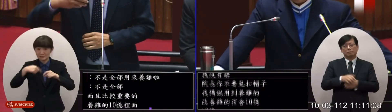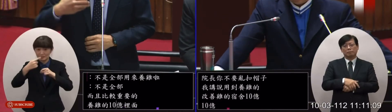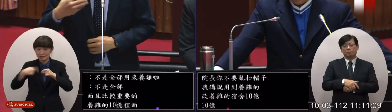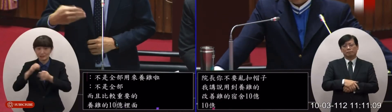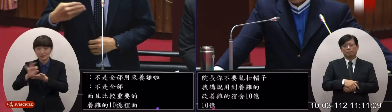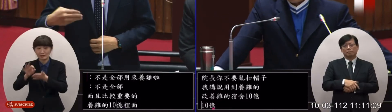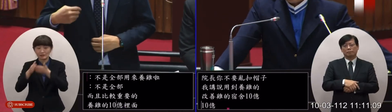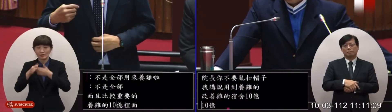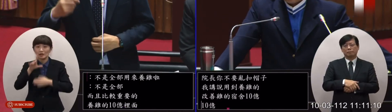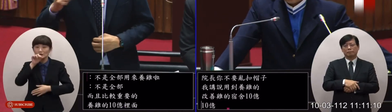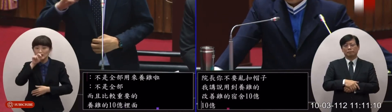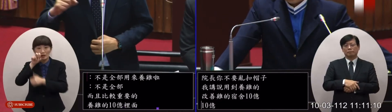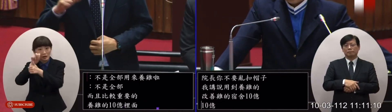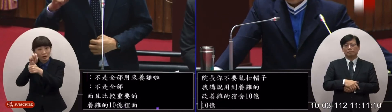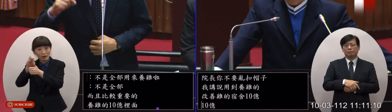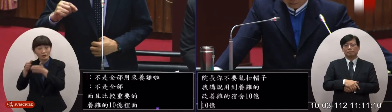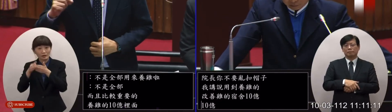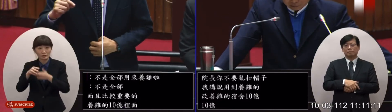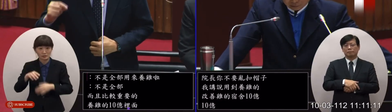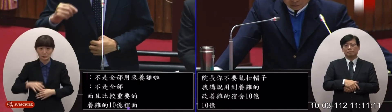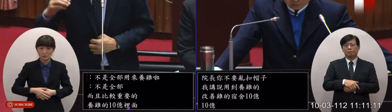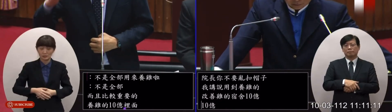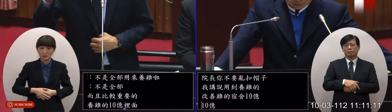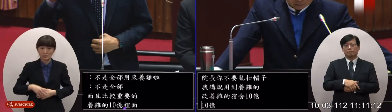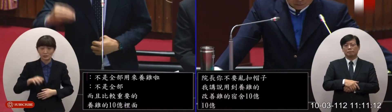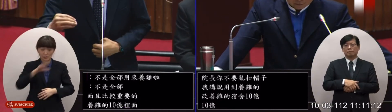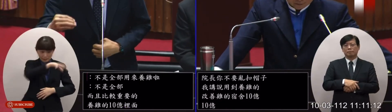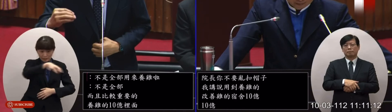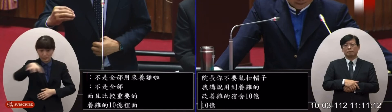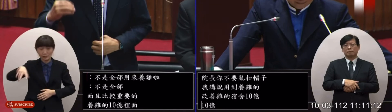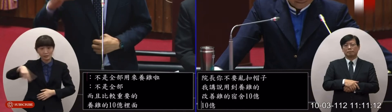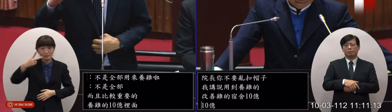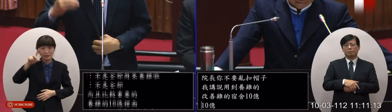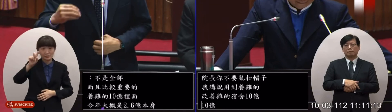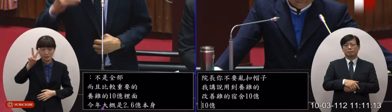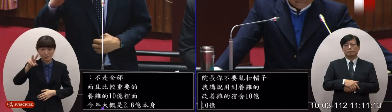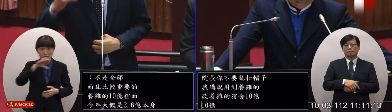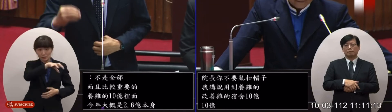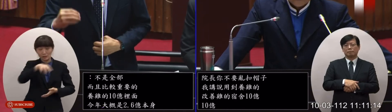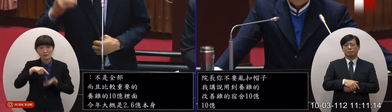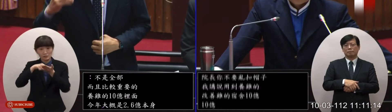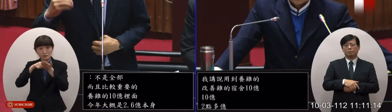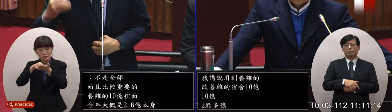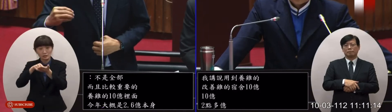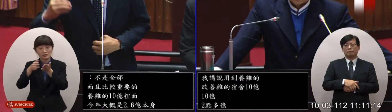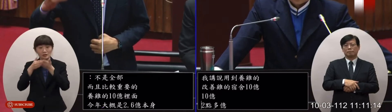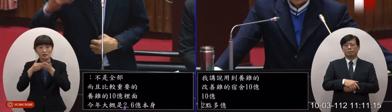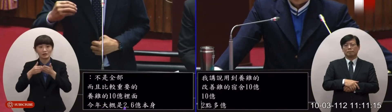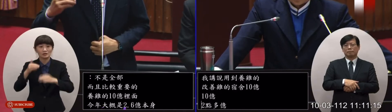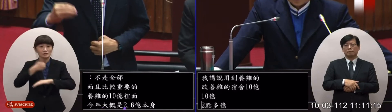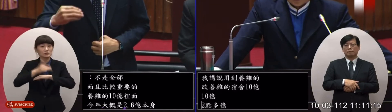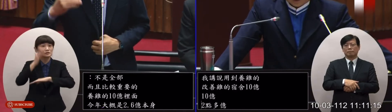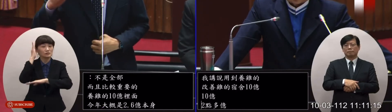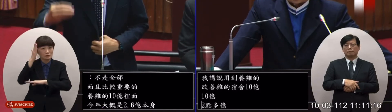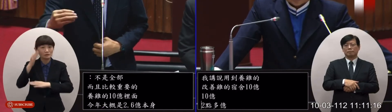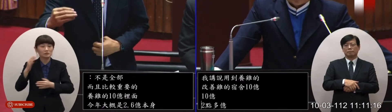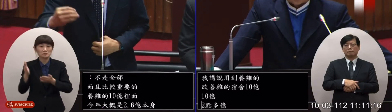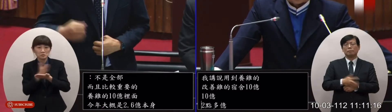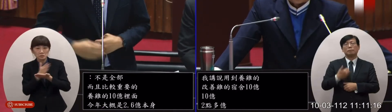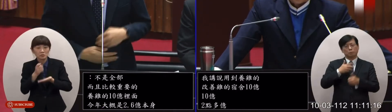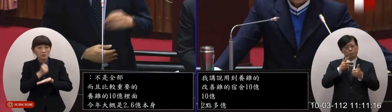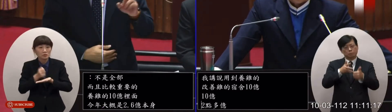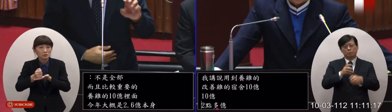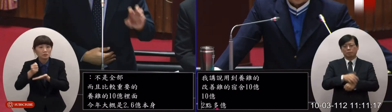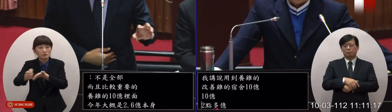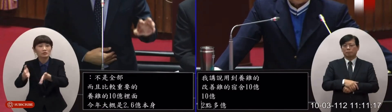因為養機本身我們大概212場已經申請了然後因為他需要地方政府的一些核准的程序來請